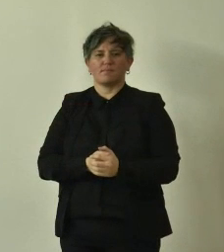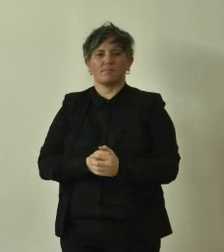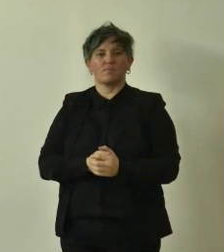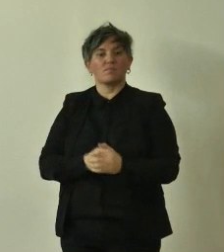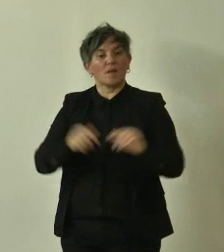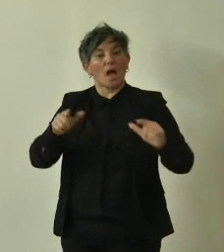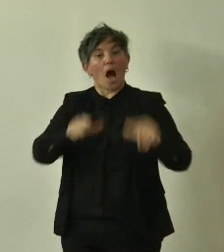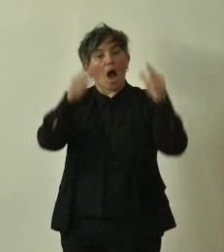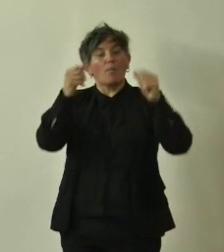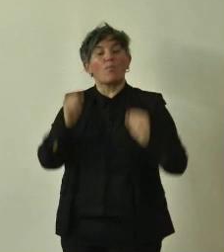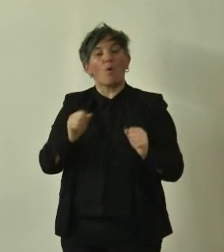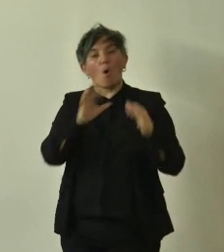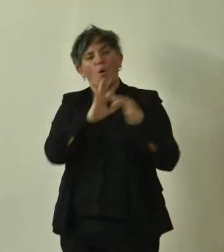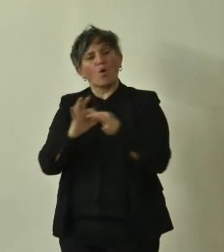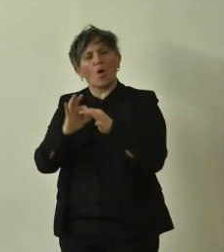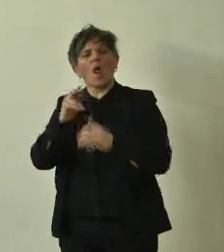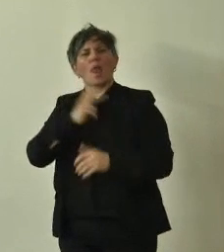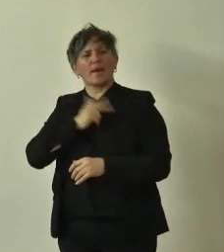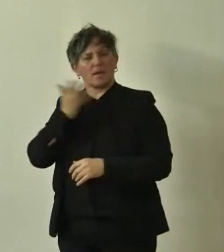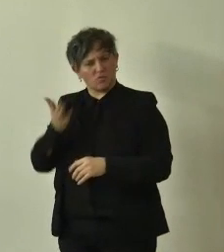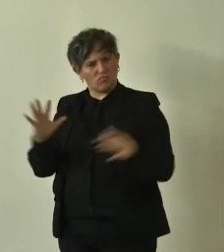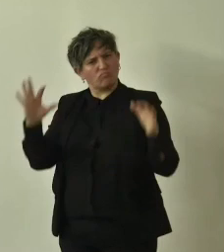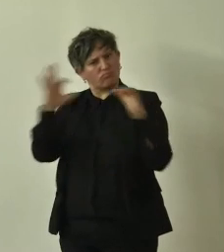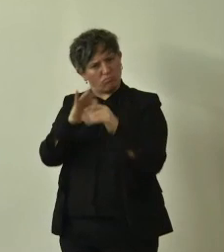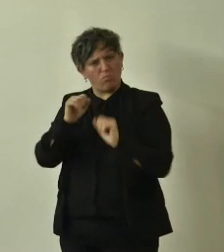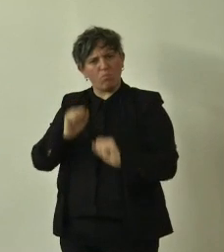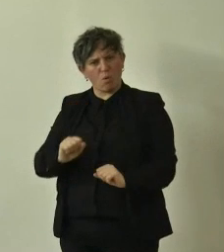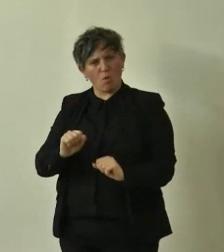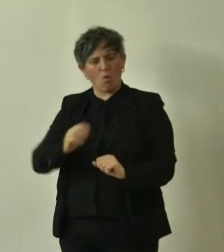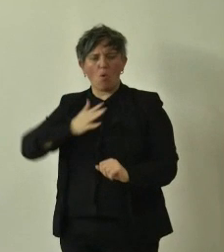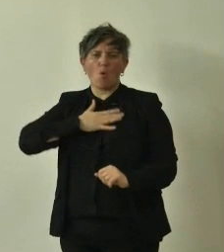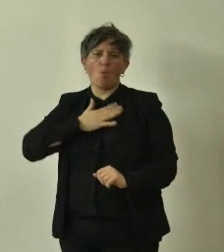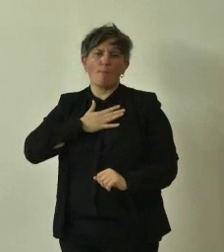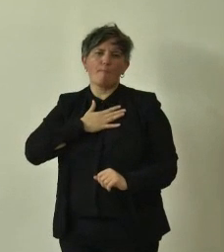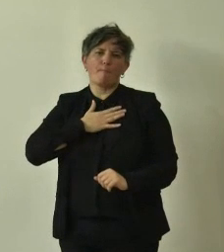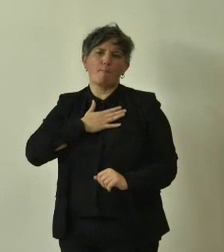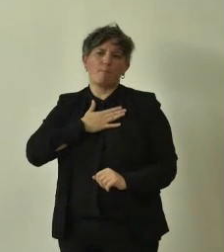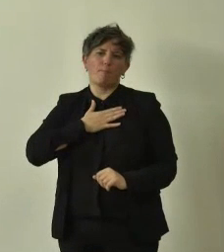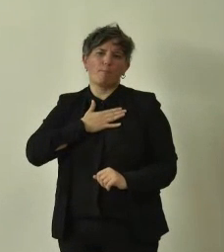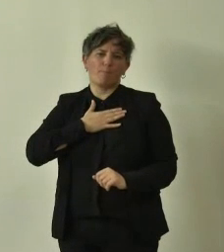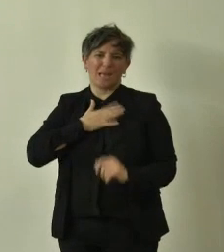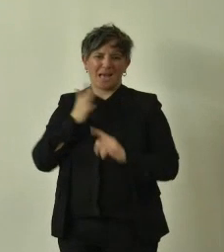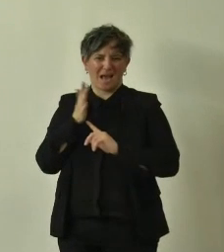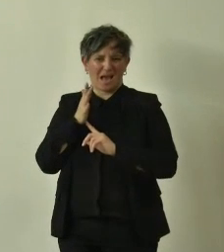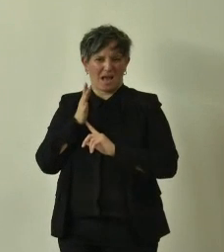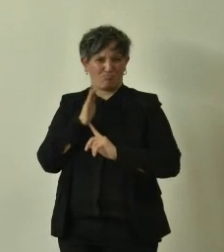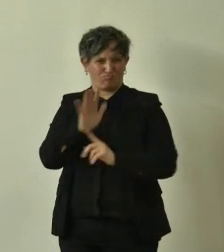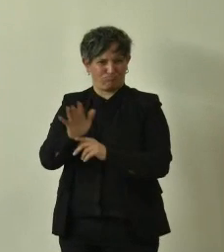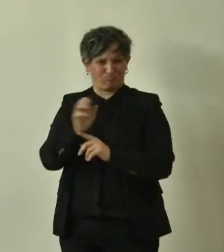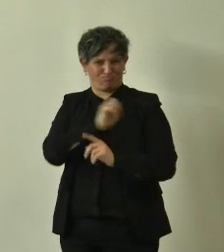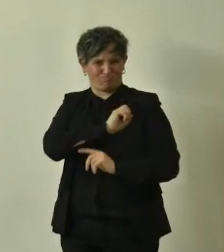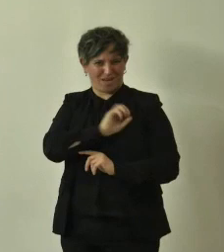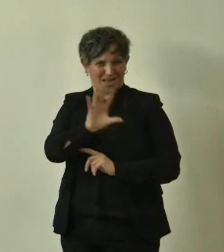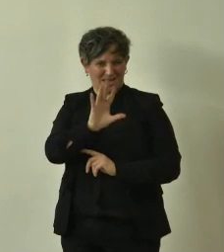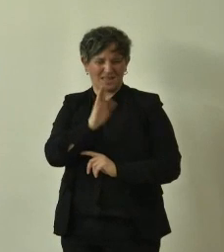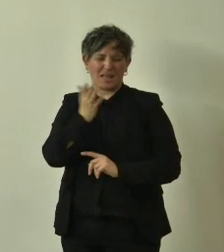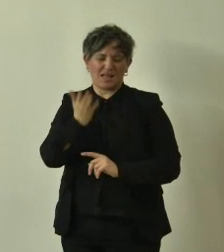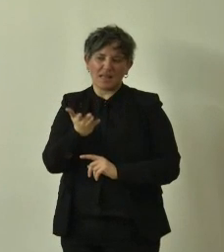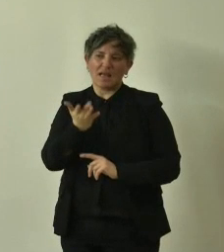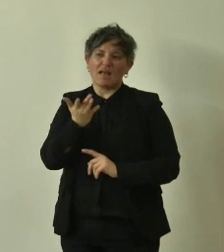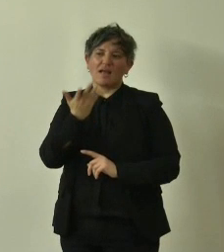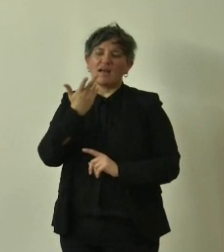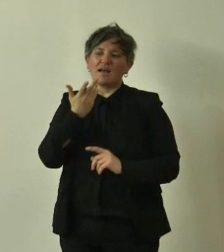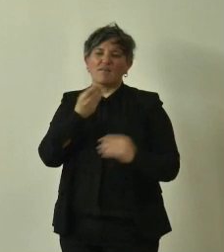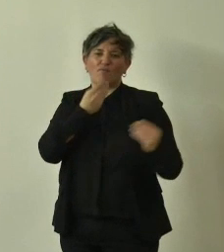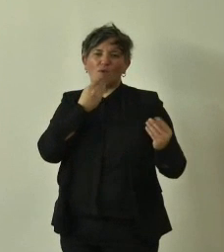religiose e qui nella mia presentazione avevo preparato un paio di